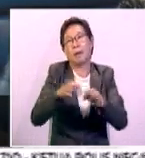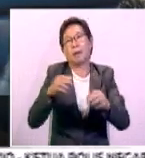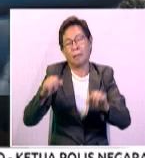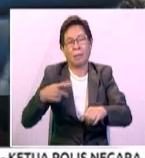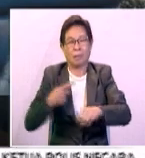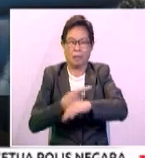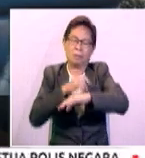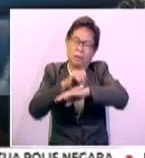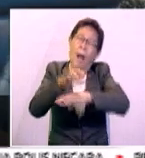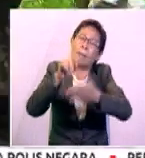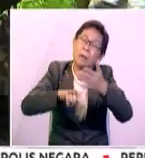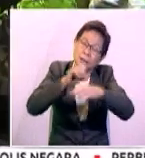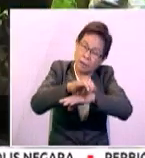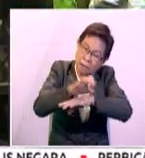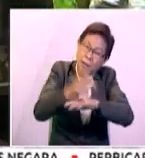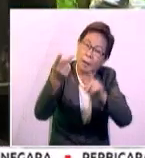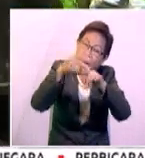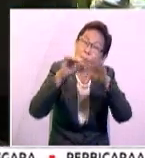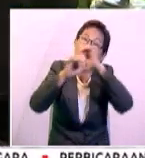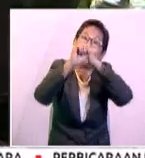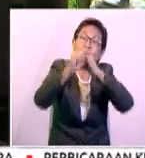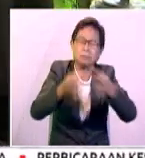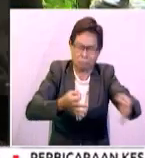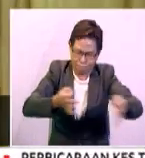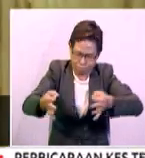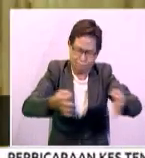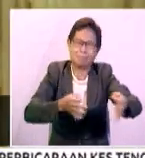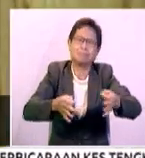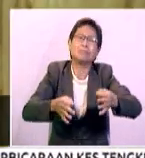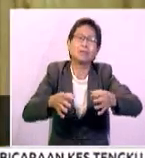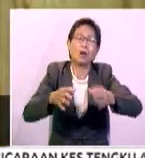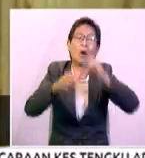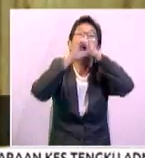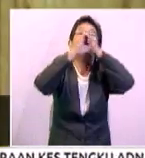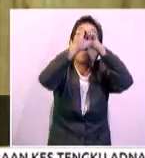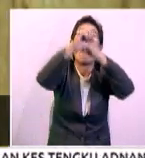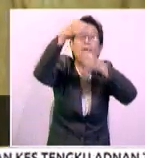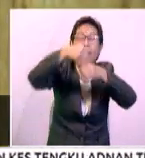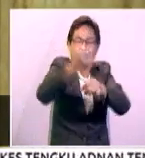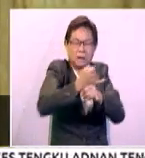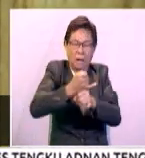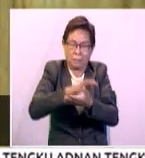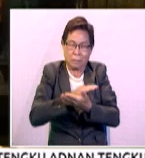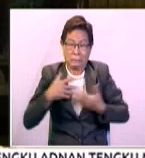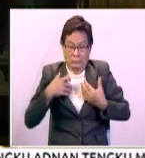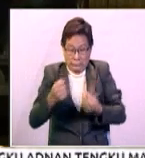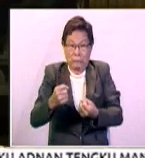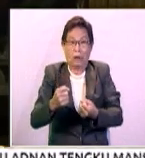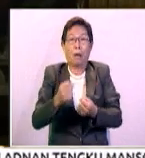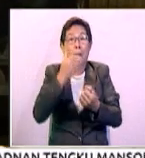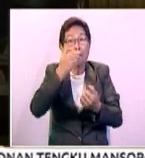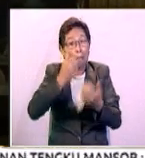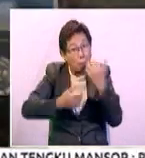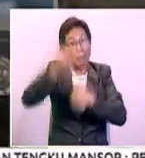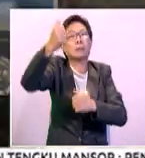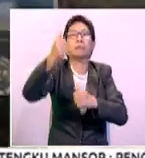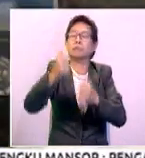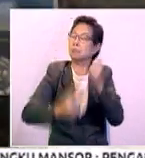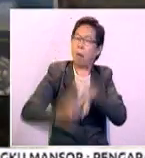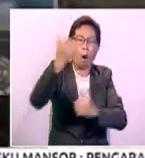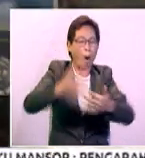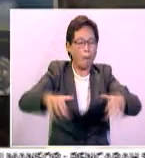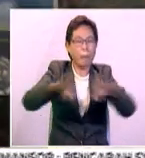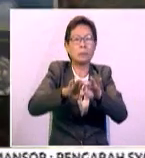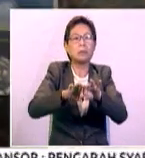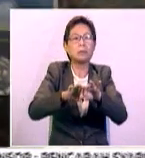mereka. Jelas beliau lagi penerimaan masyarakat asli dalam penjagaan kesihatan yang lebih sempurna, amat penting